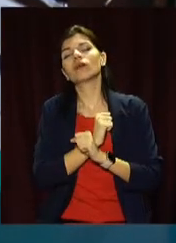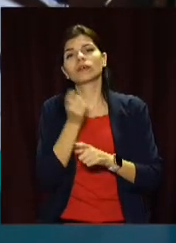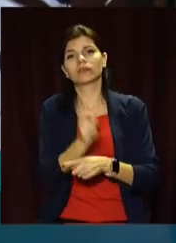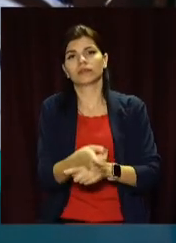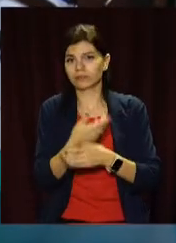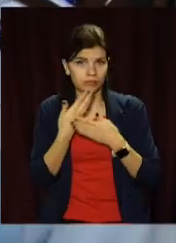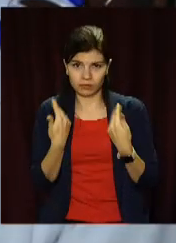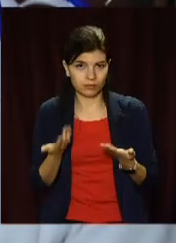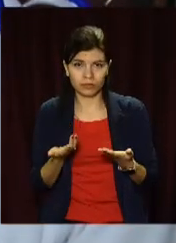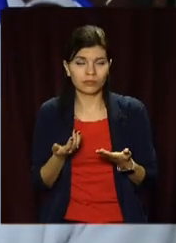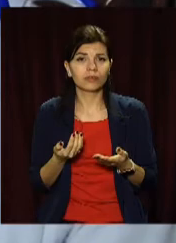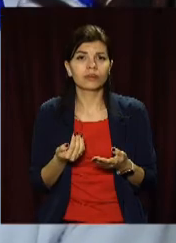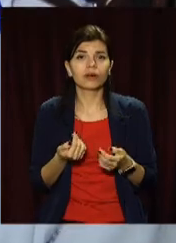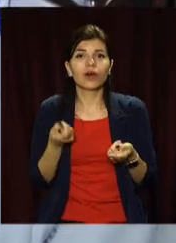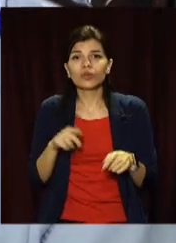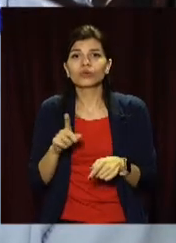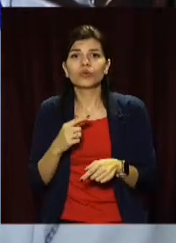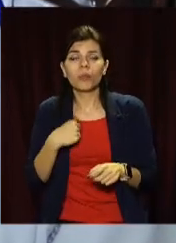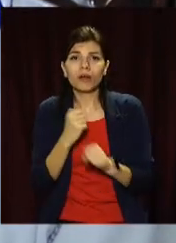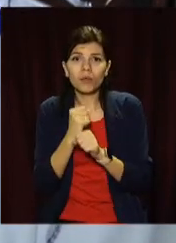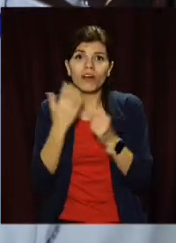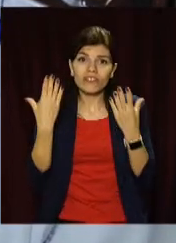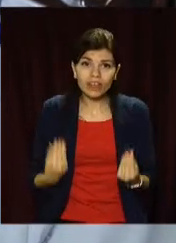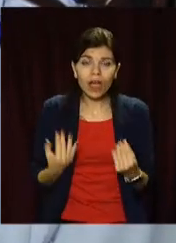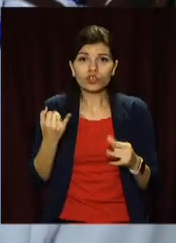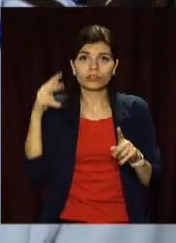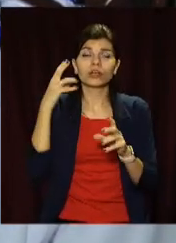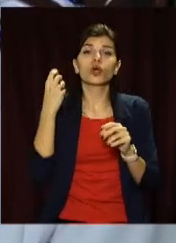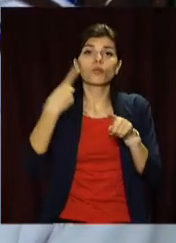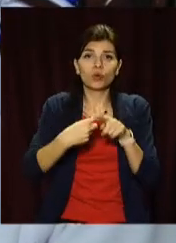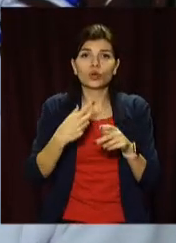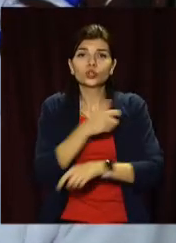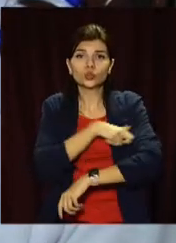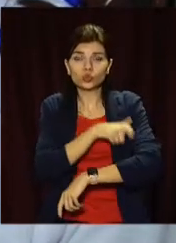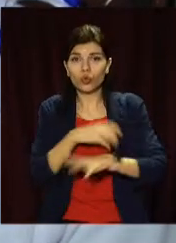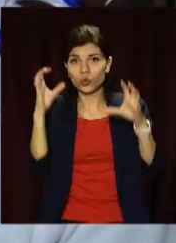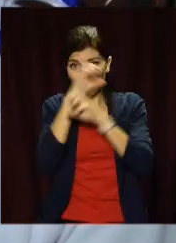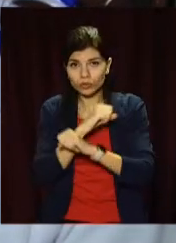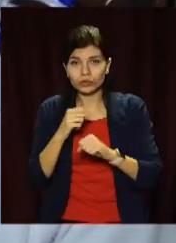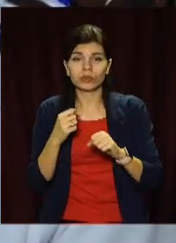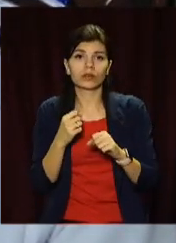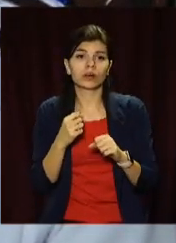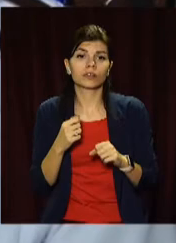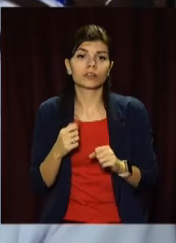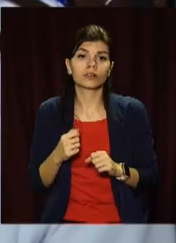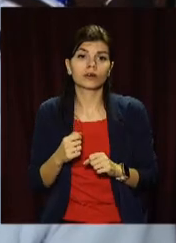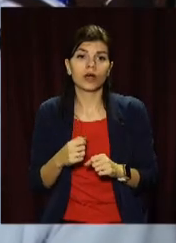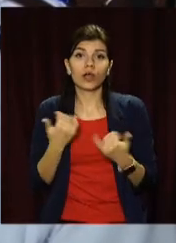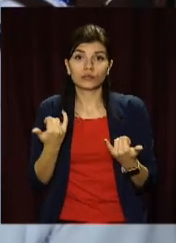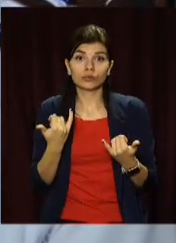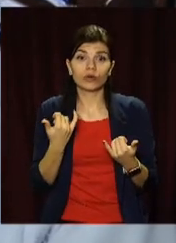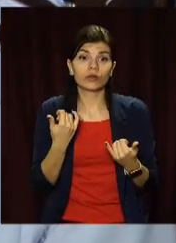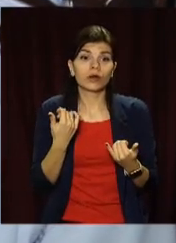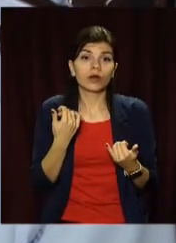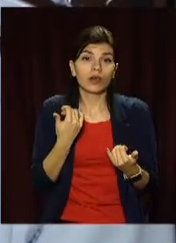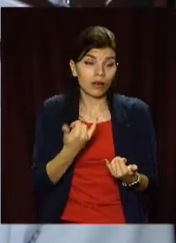переруху. Помімо того, що ми працюємо в день, то ще є чергування ночні. Тому це сьогодні в вас не приходиш, а завтра